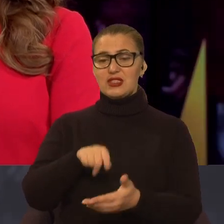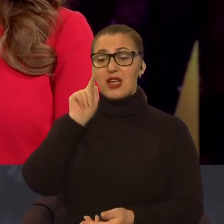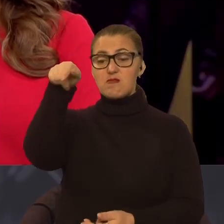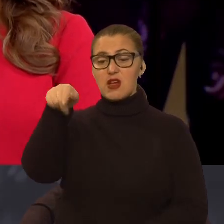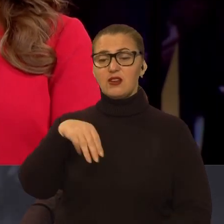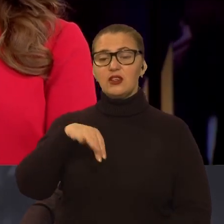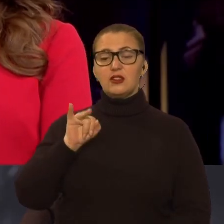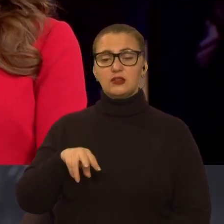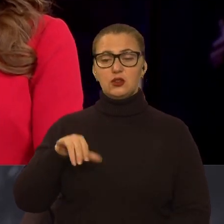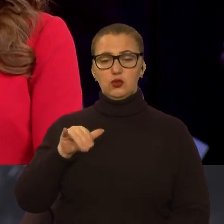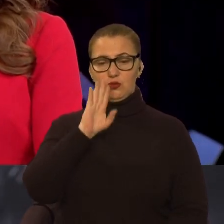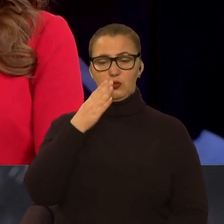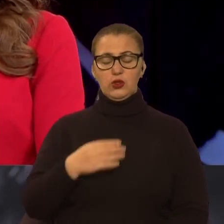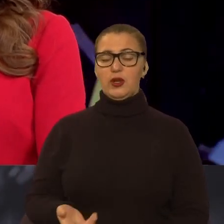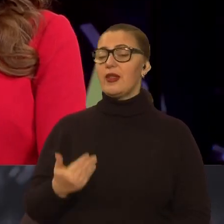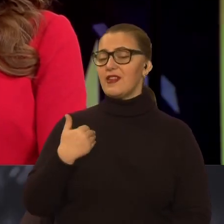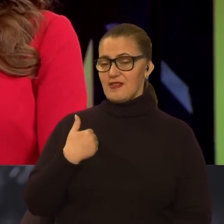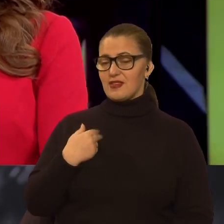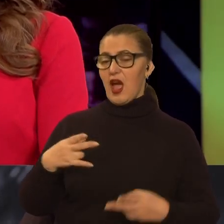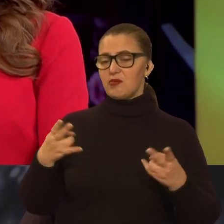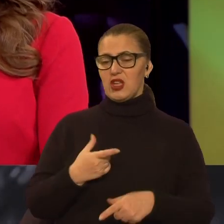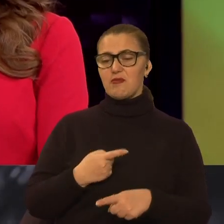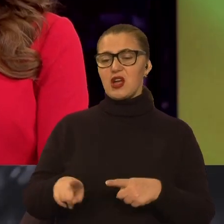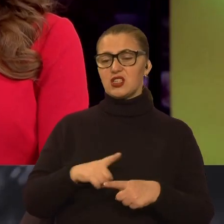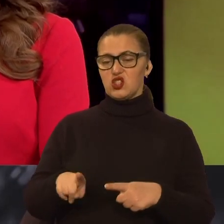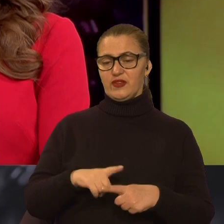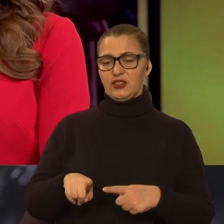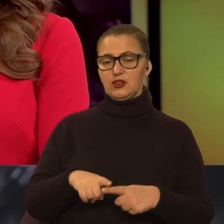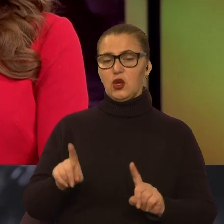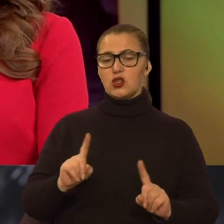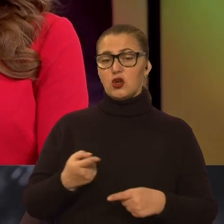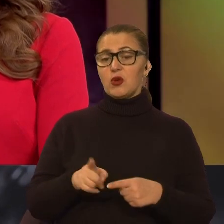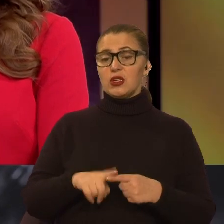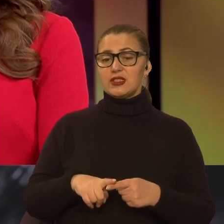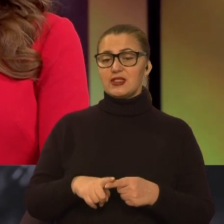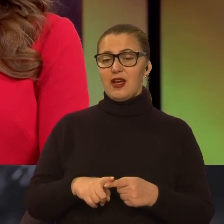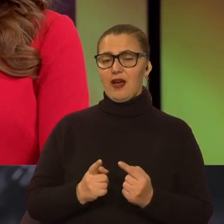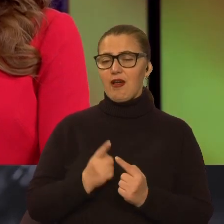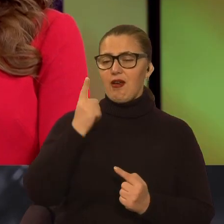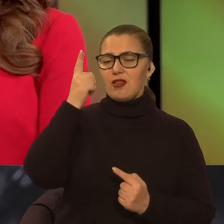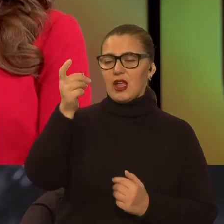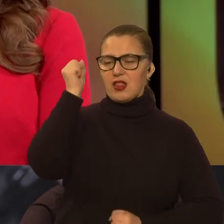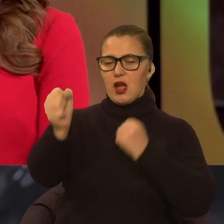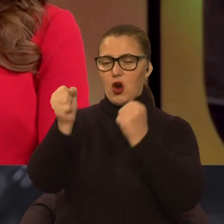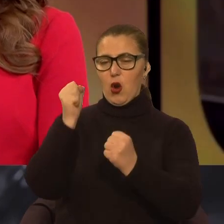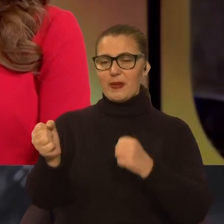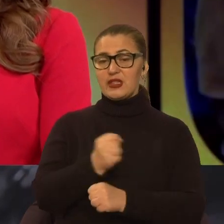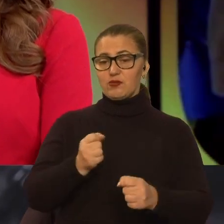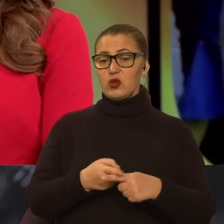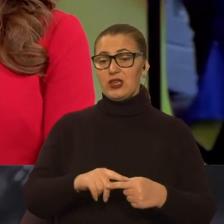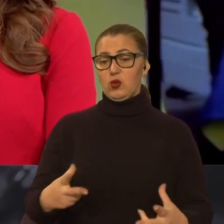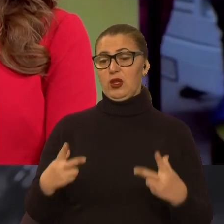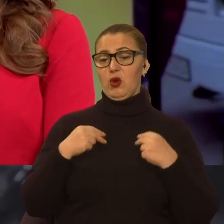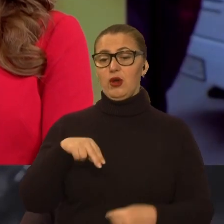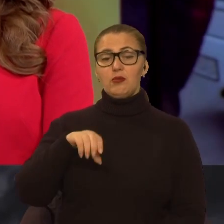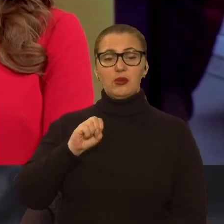цьому контексті, я думаю, що нам треба якнайшвидше, щоб оця далекобійна зброя, яку нам пообіцяв Пентагон, щоб